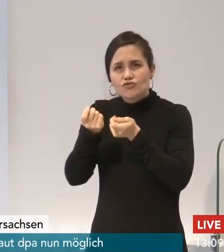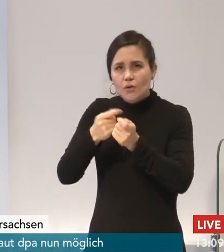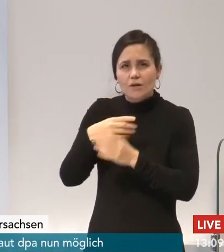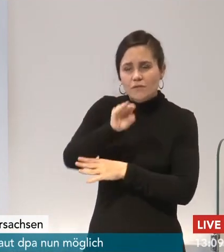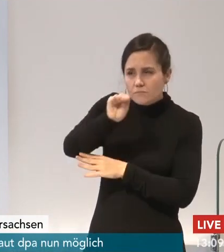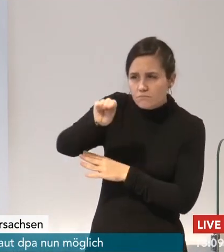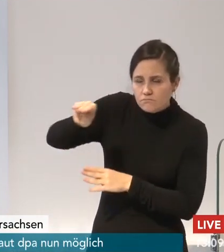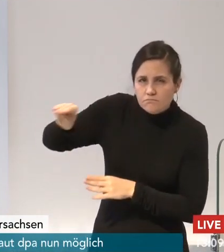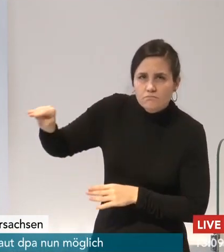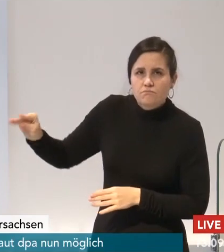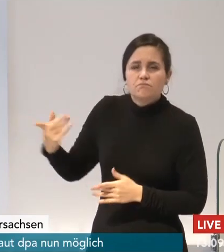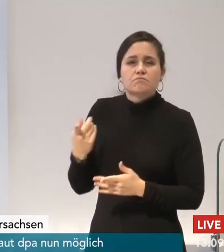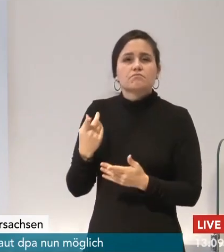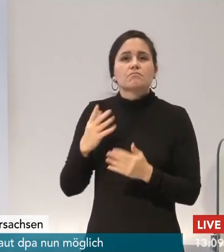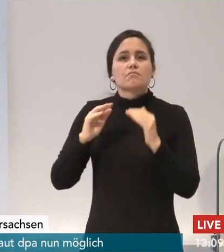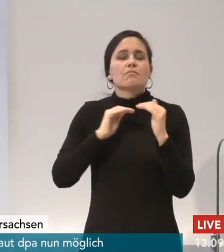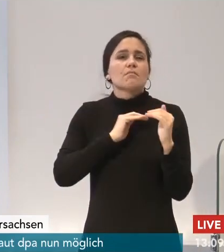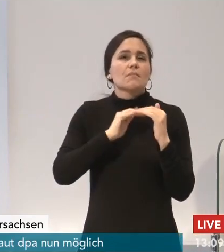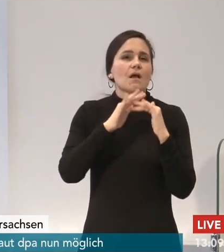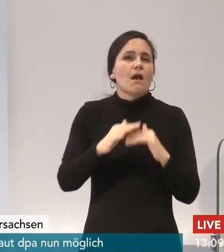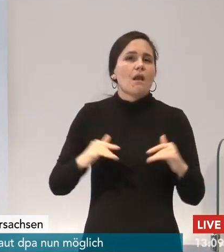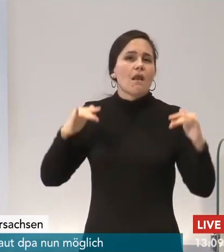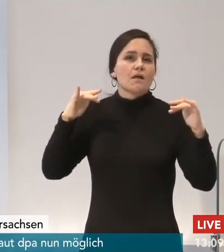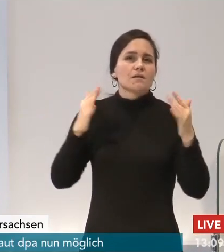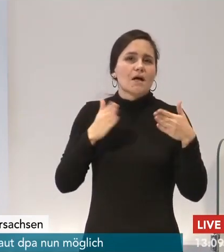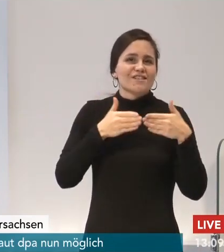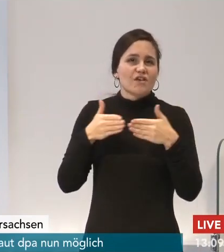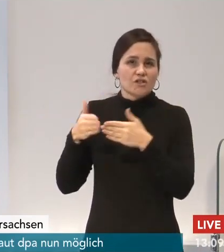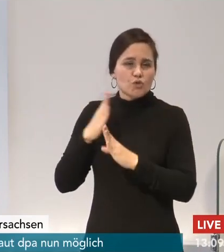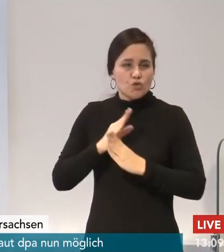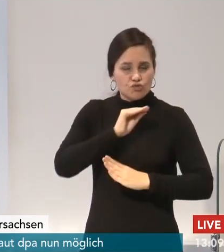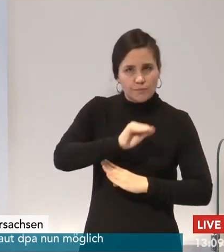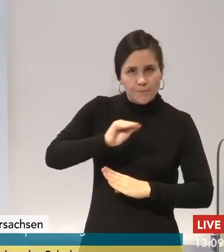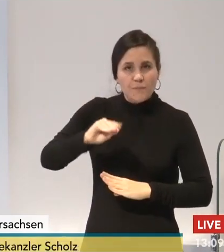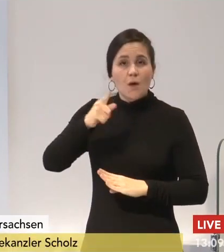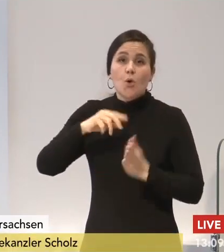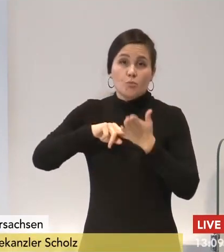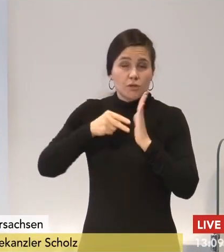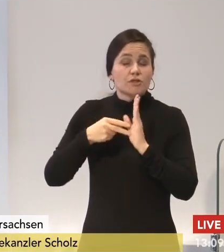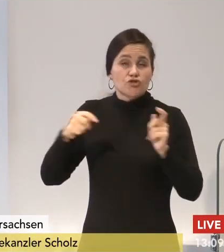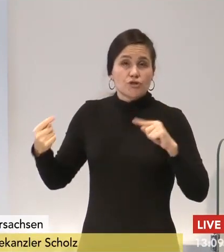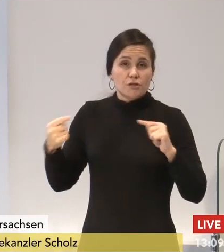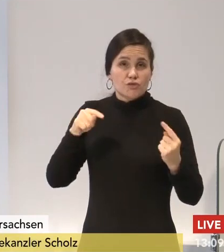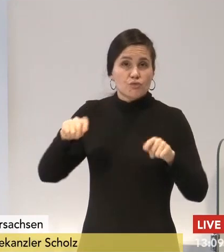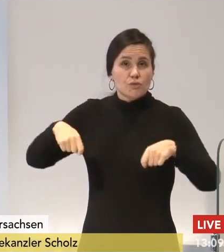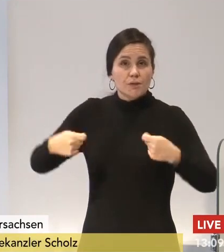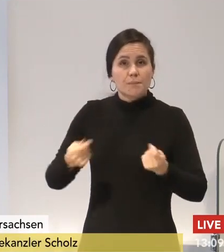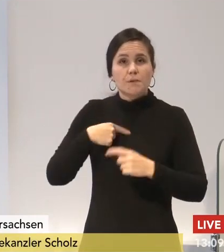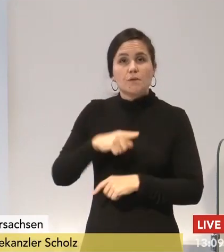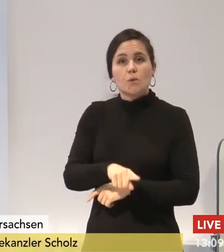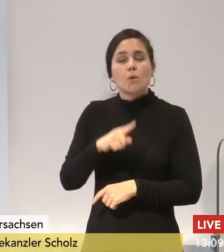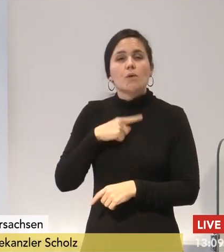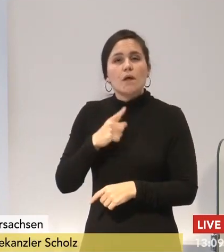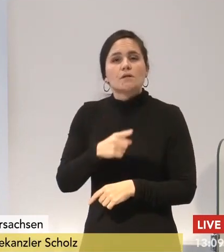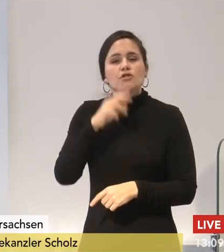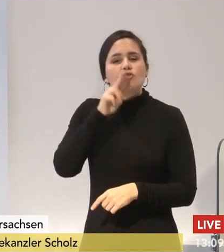Landtagsfraktion unterrichtet. Es wird auch eine politische Diskussion dazu geben. Und wir wollen genau auf die Reaktion horchen. Keiner